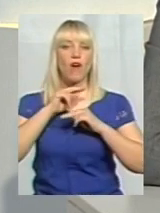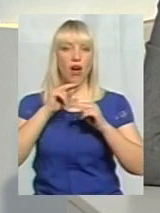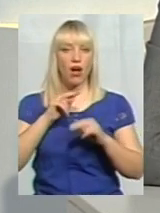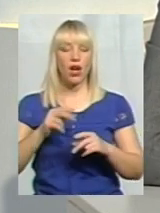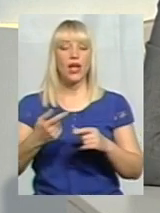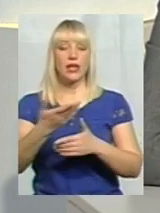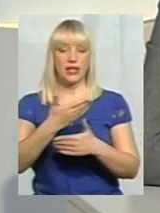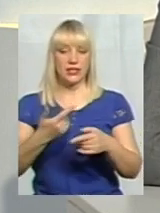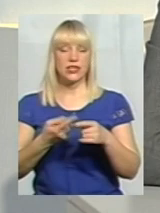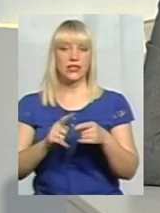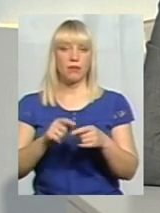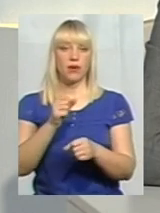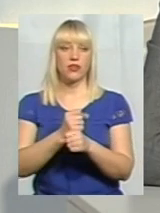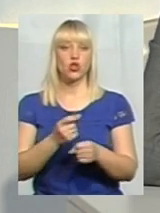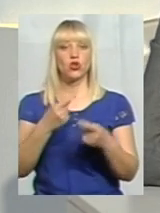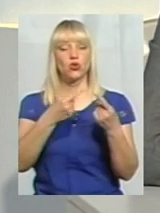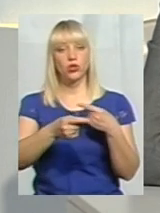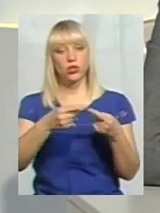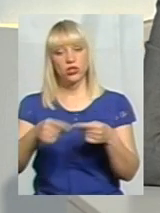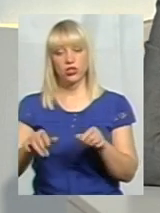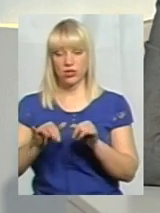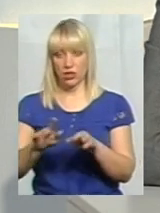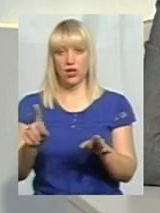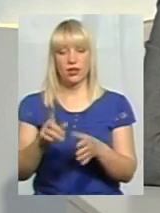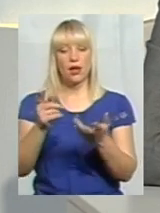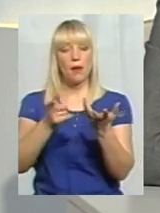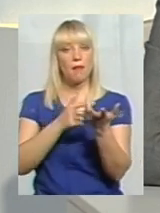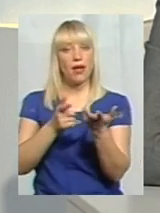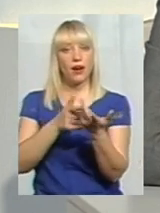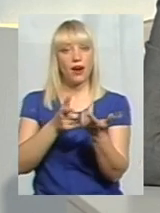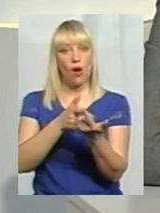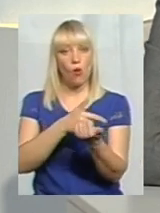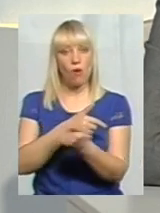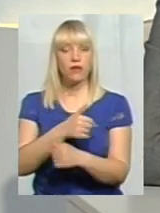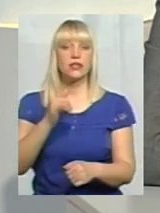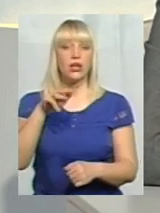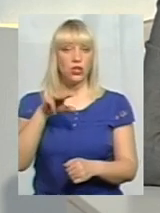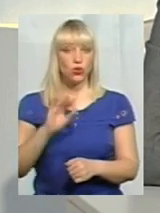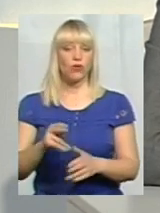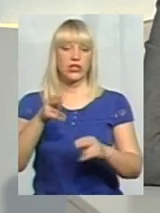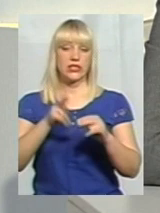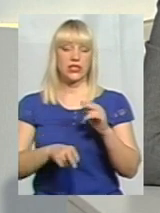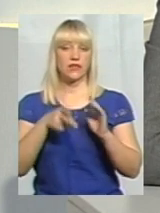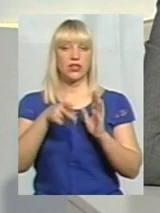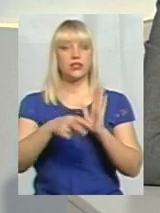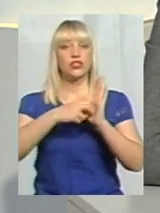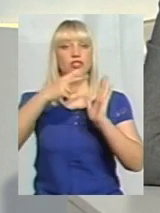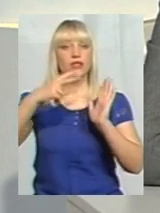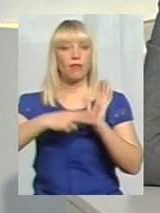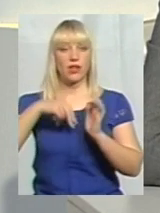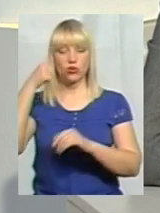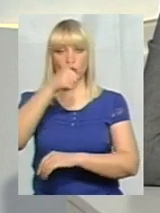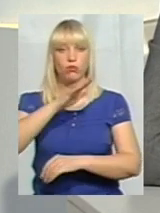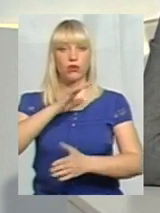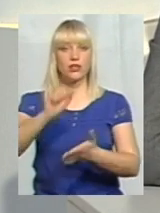Щодо інших заходів, які перераховані, то в кінці 2017 року була